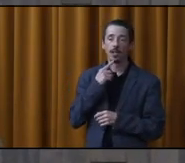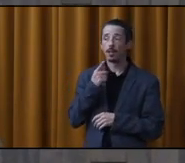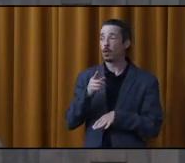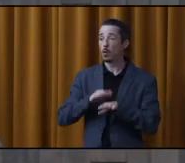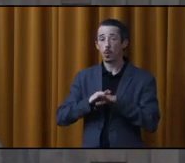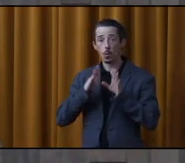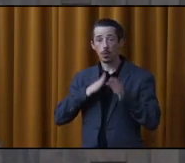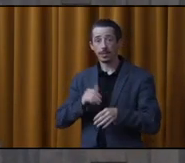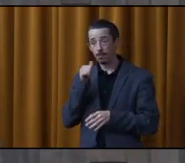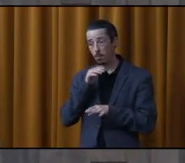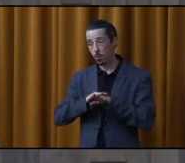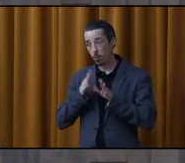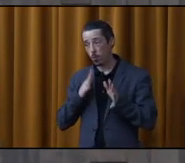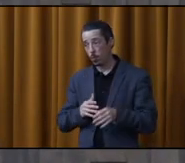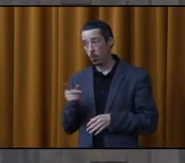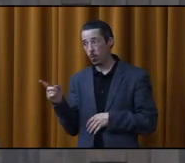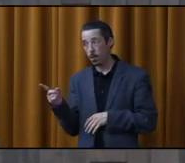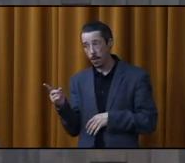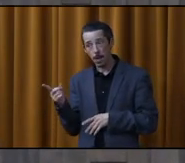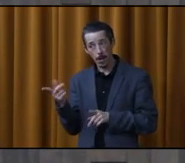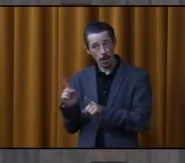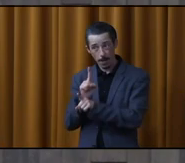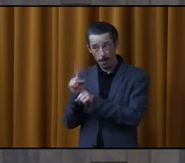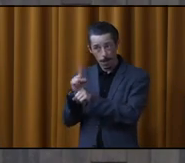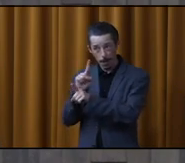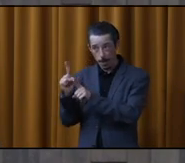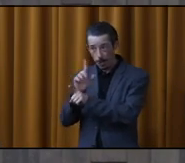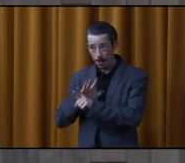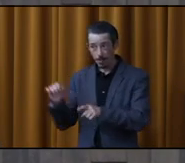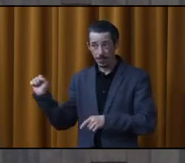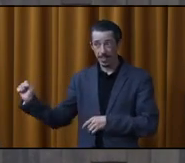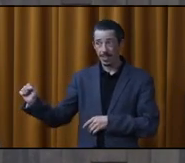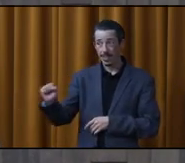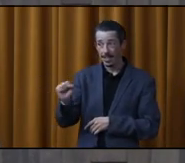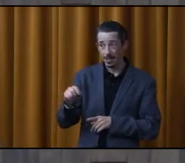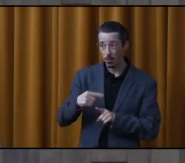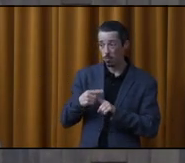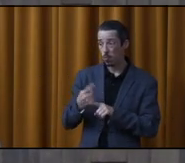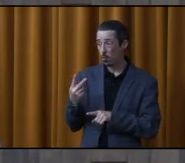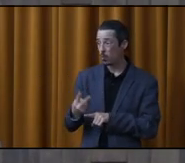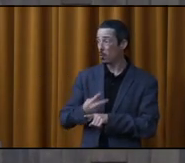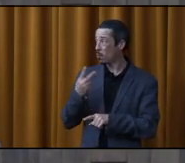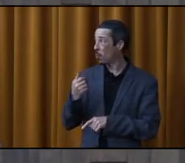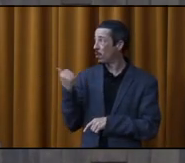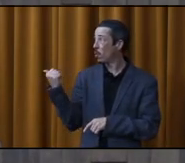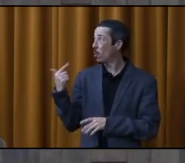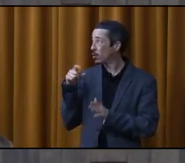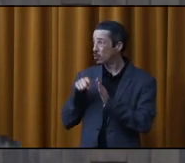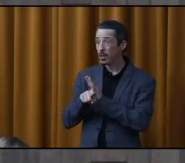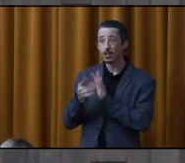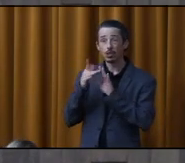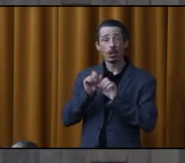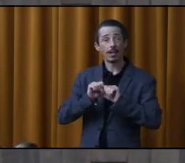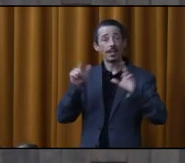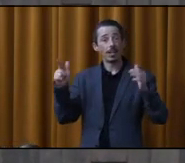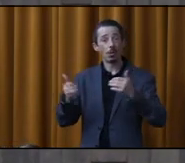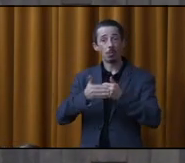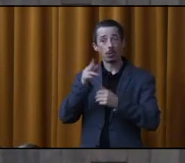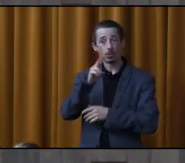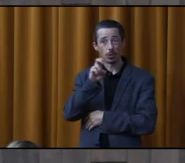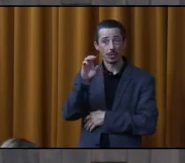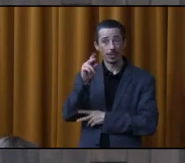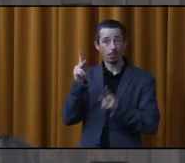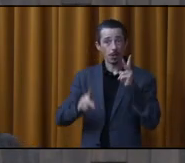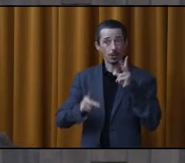conseillère a fait le tournée de sa région, mais en plus, pendant deux mois, on avait un sondage en ligne où pas loin de 250